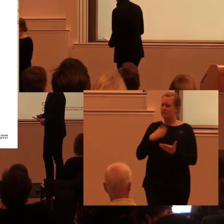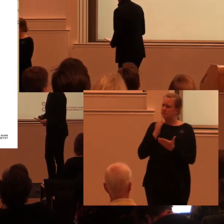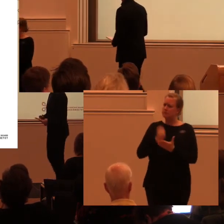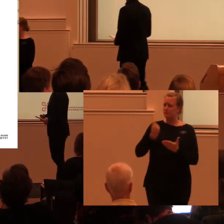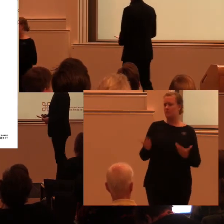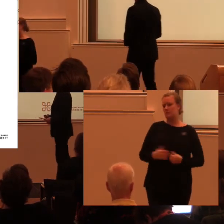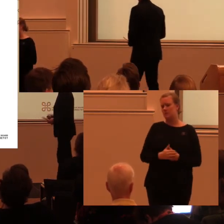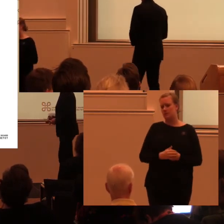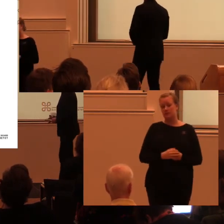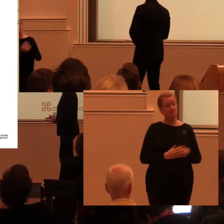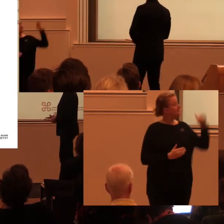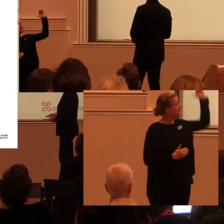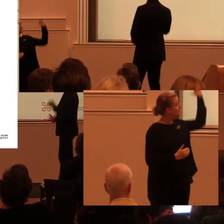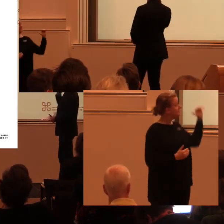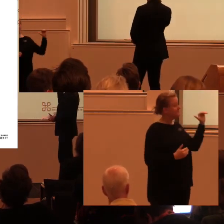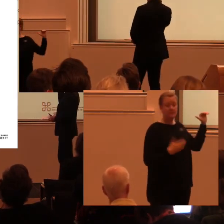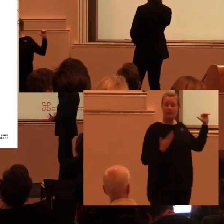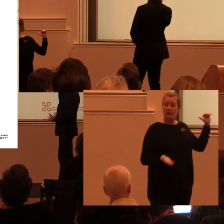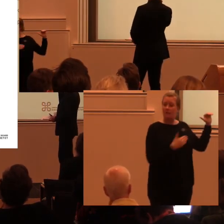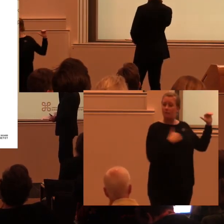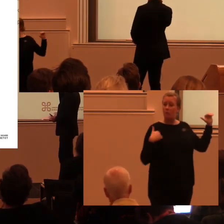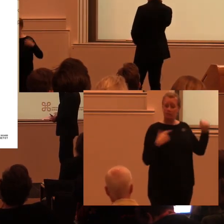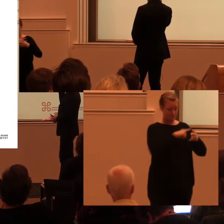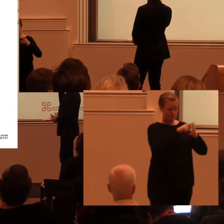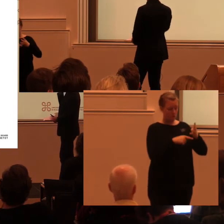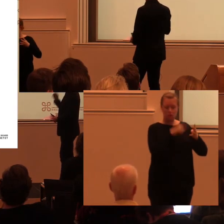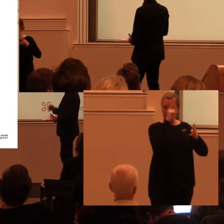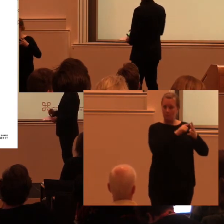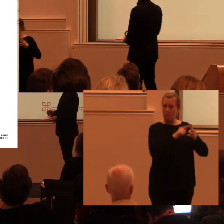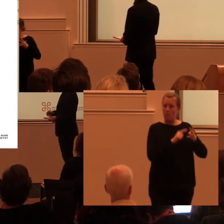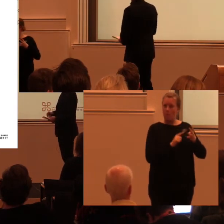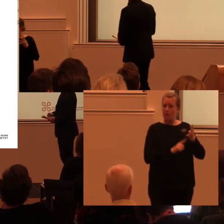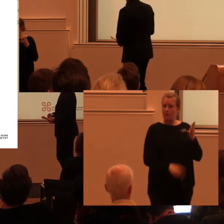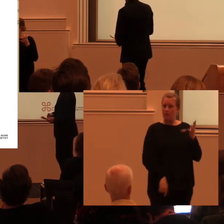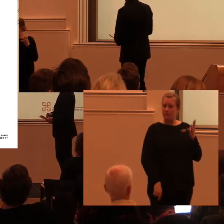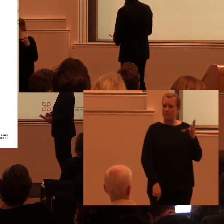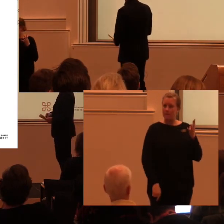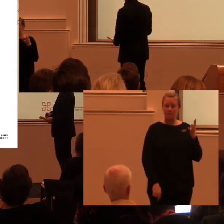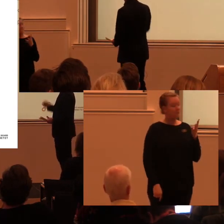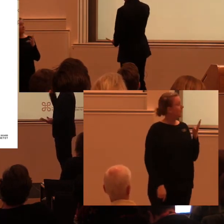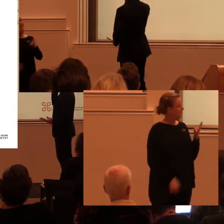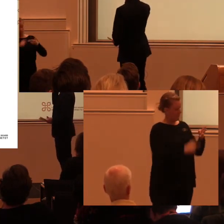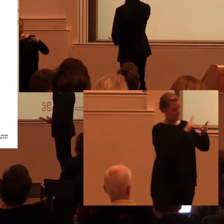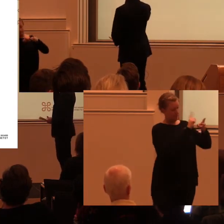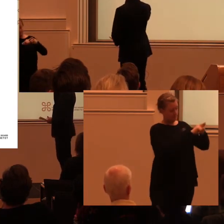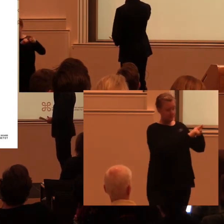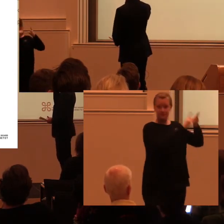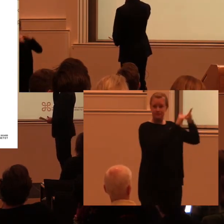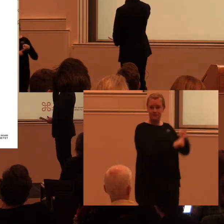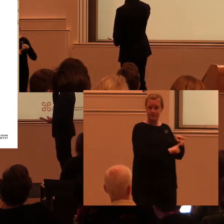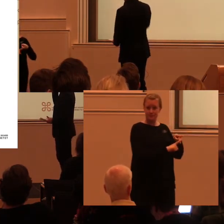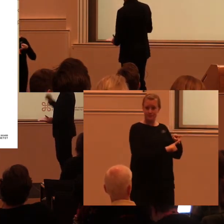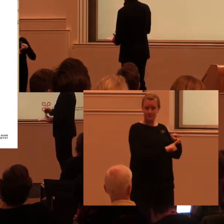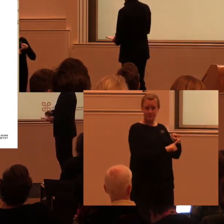Och då tog vi fram de här fyra målen. Där de två första handlar om